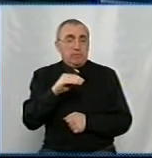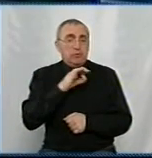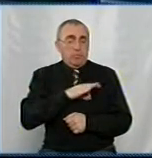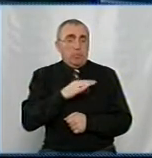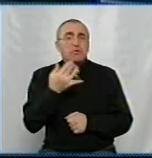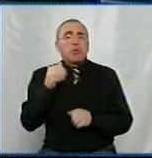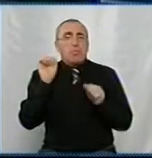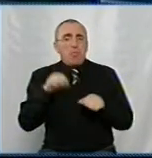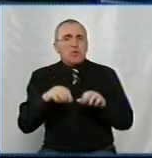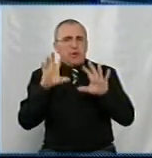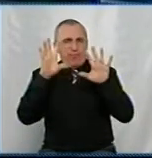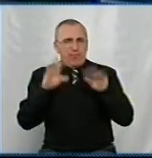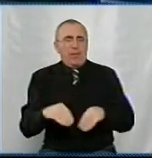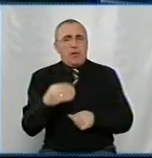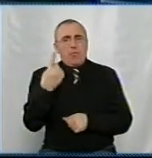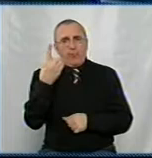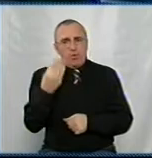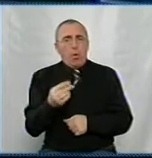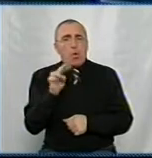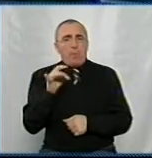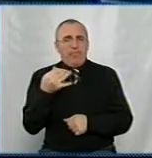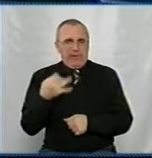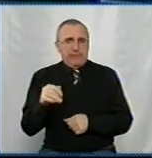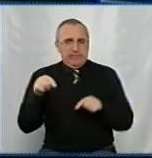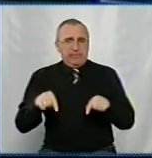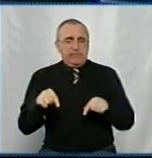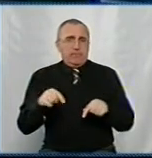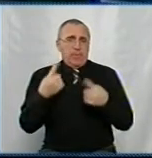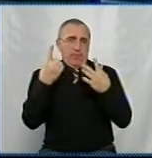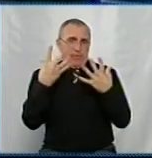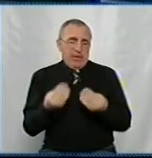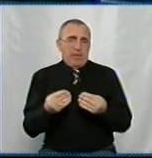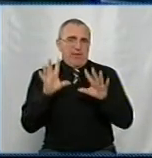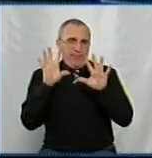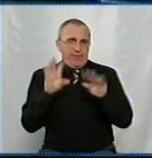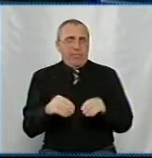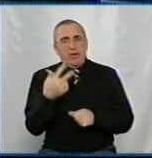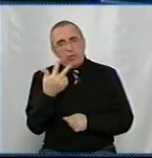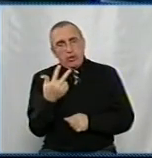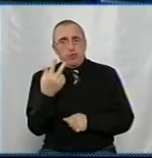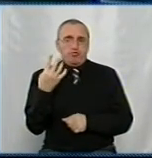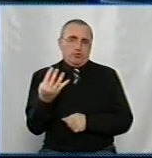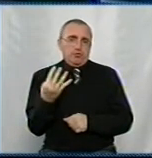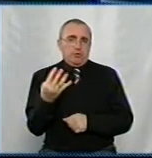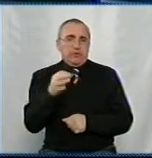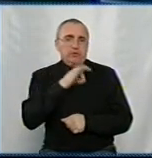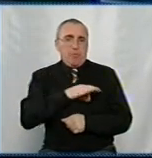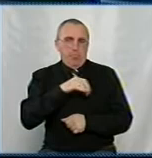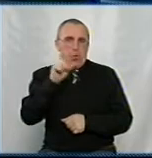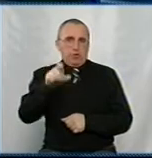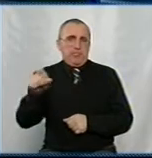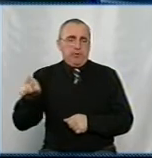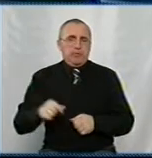Скільки ви можете відключити в день у Кропивницькому боржників відканалізації? 3-4 споживача.